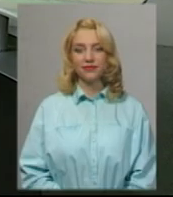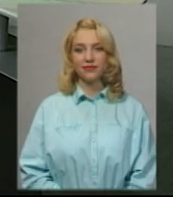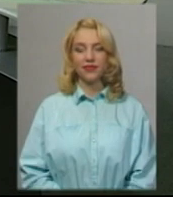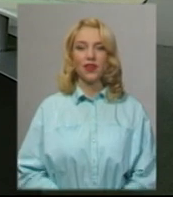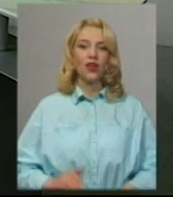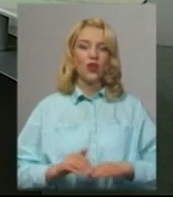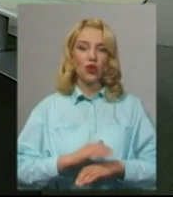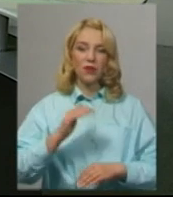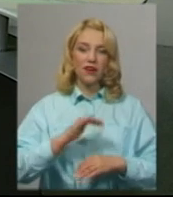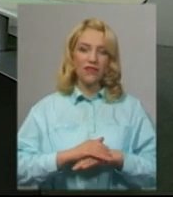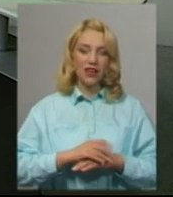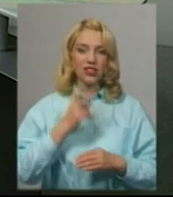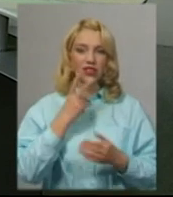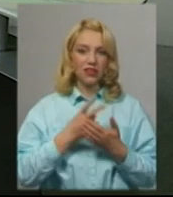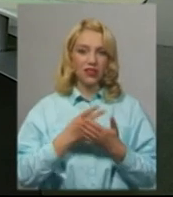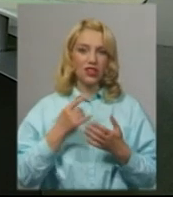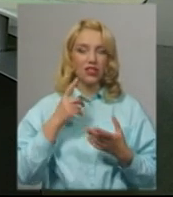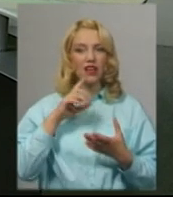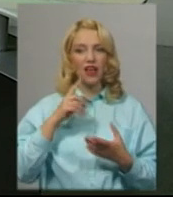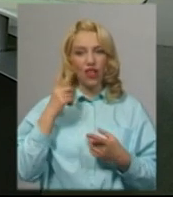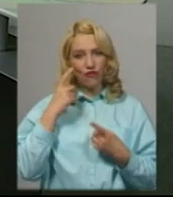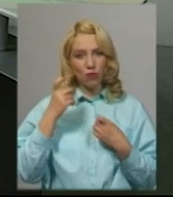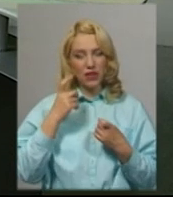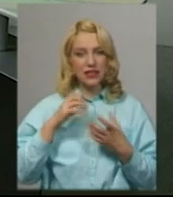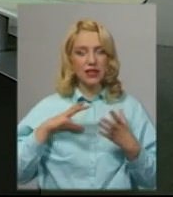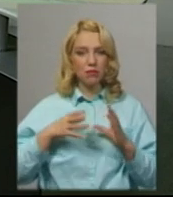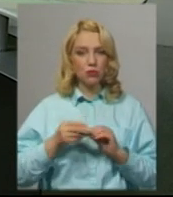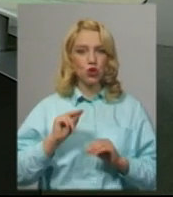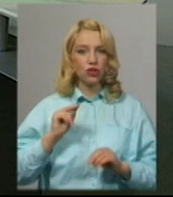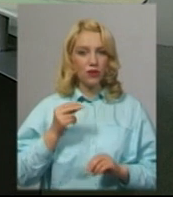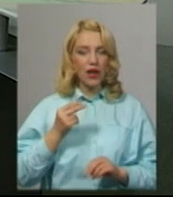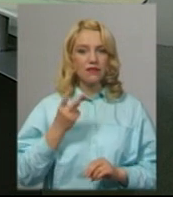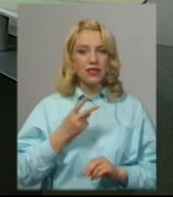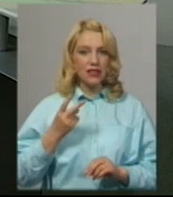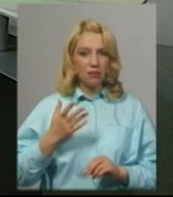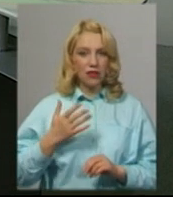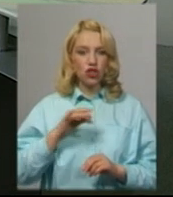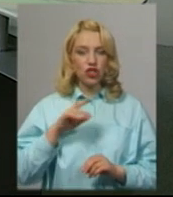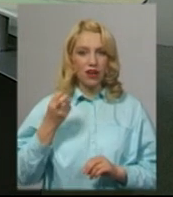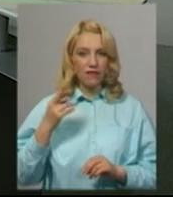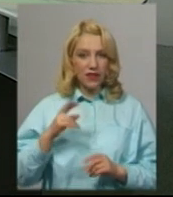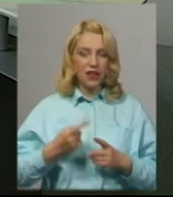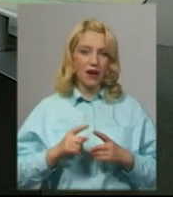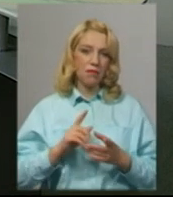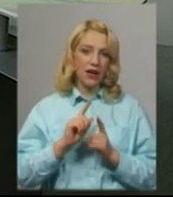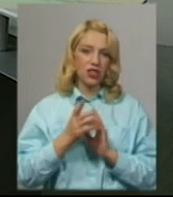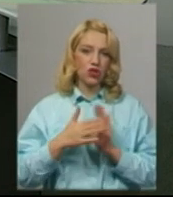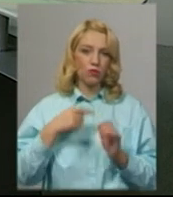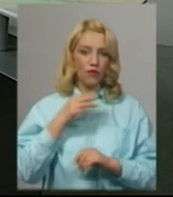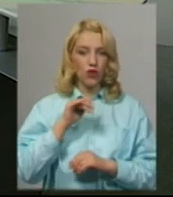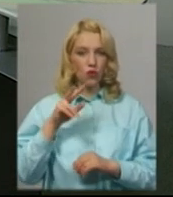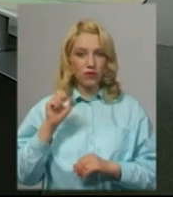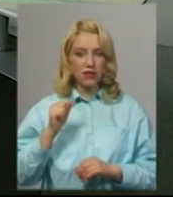Доброго вечора! На часі інформаційний підсумок четверга 25 червня. В студії ведуча Світлана Поробок на жестову мову перекладає Оксана